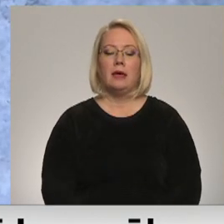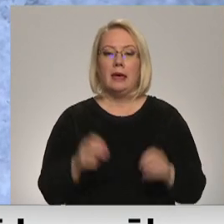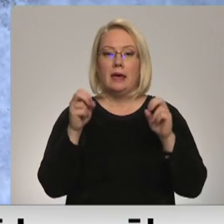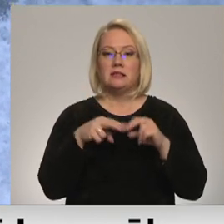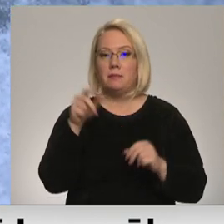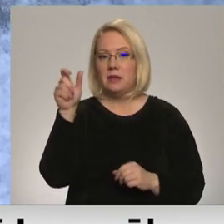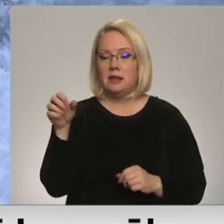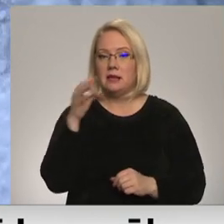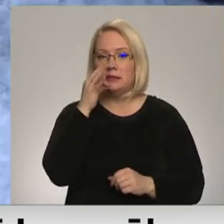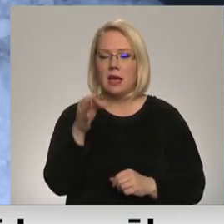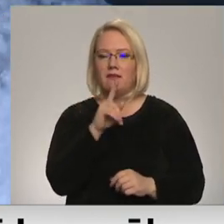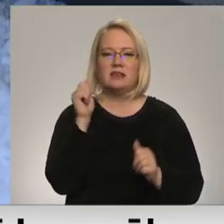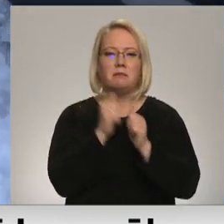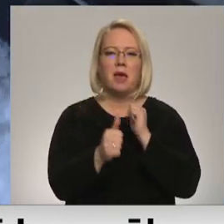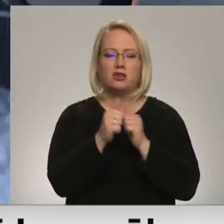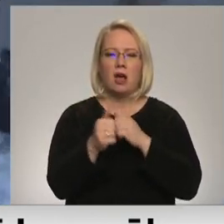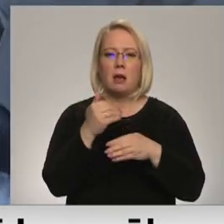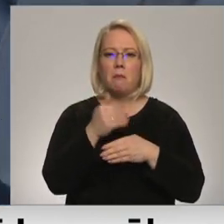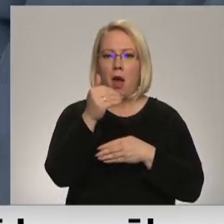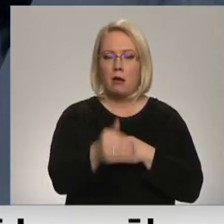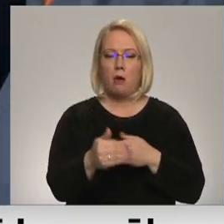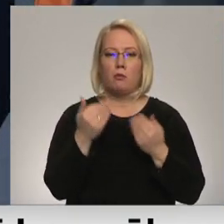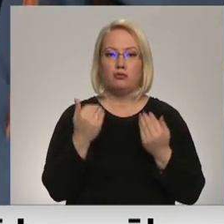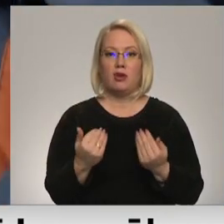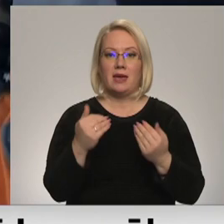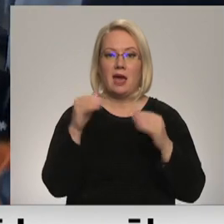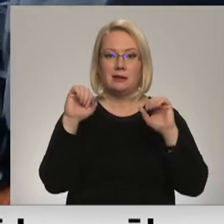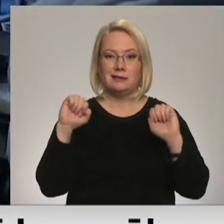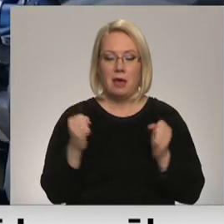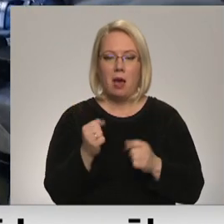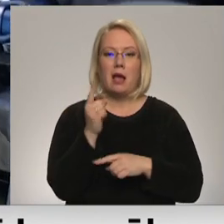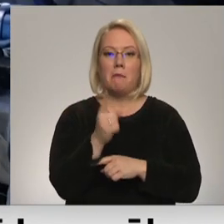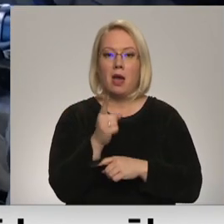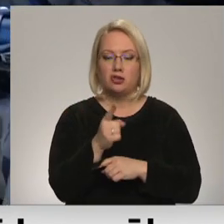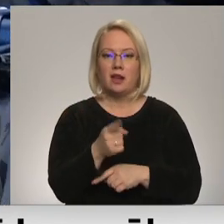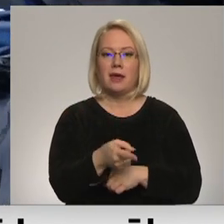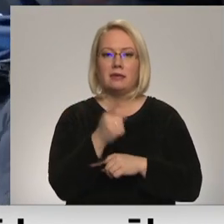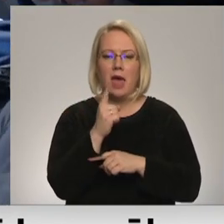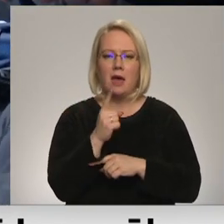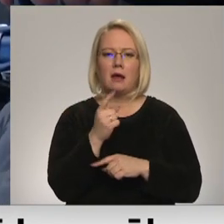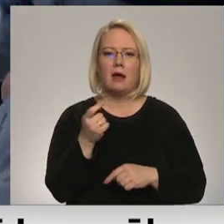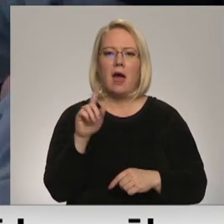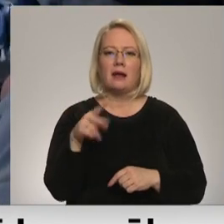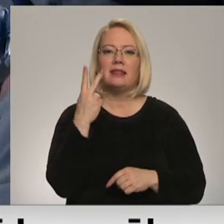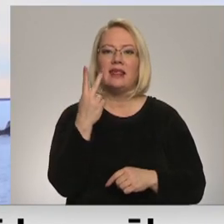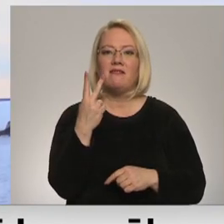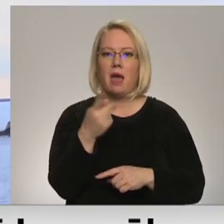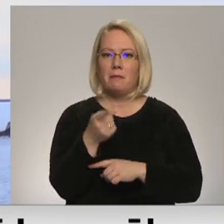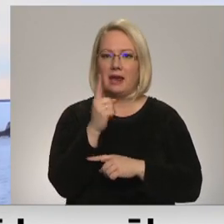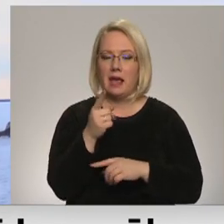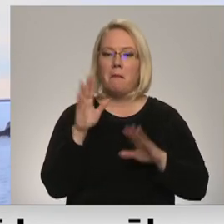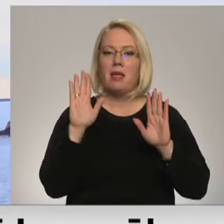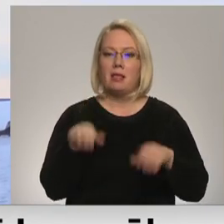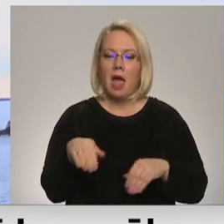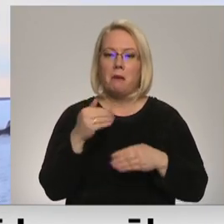Speciālisti uzsver, ka viens no visbiežākajiem pārkāpumiem šo zem ir tāds, ka makšķirnieki vienlaik uzdzīvis ķer ar vairāk nekā diviem rīkiem. Tomēr,